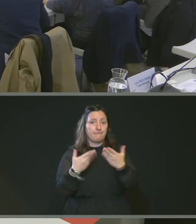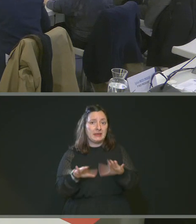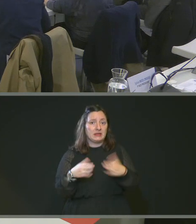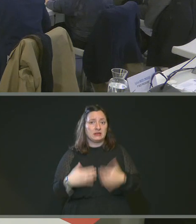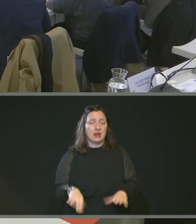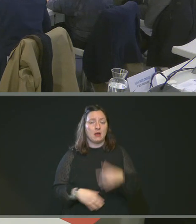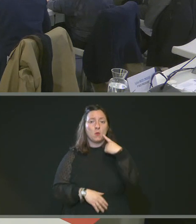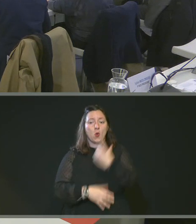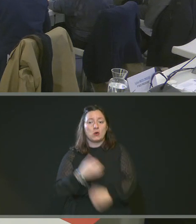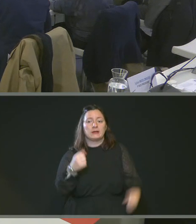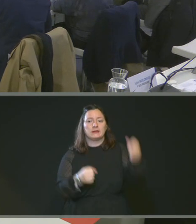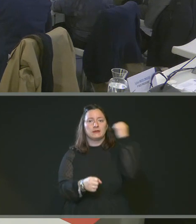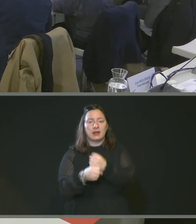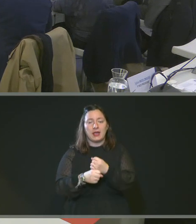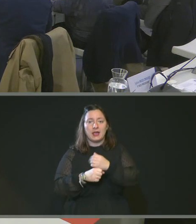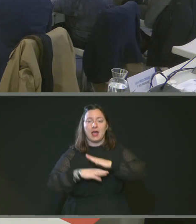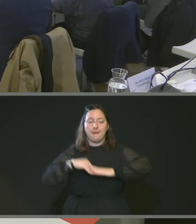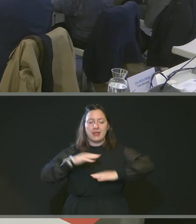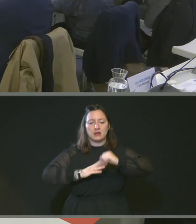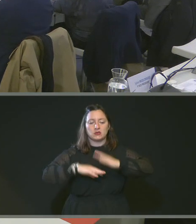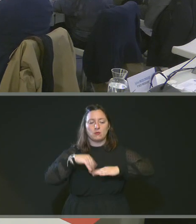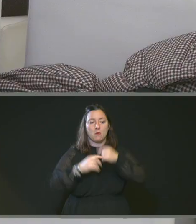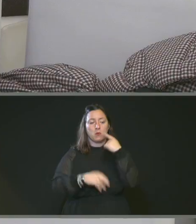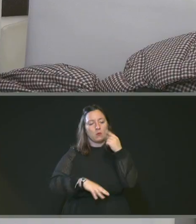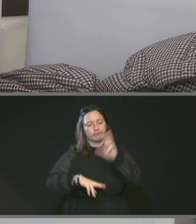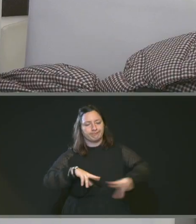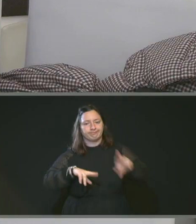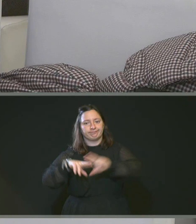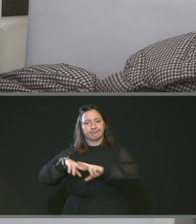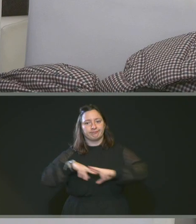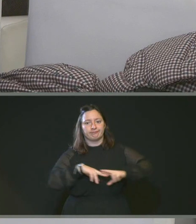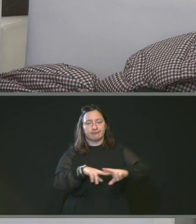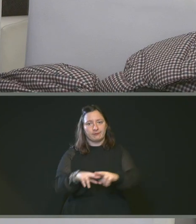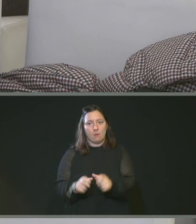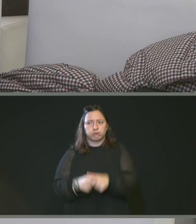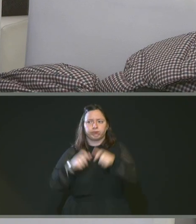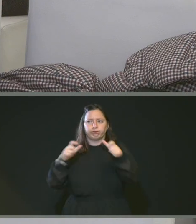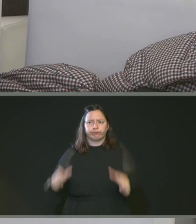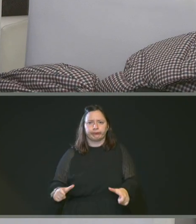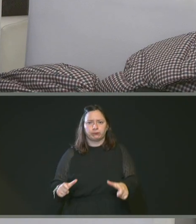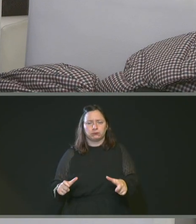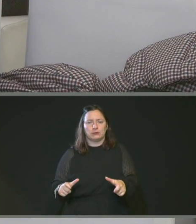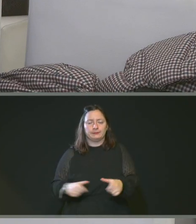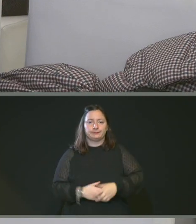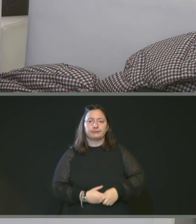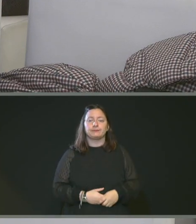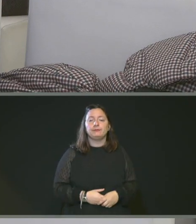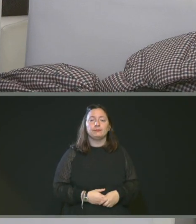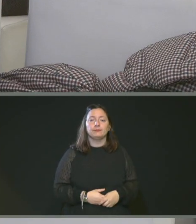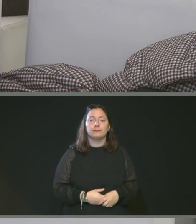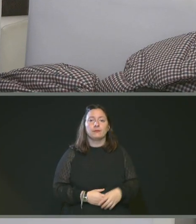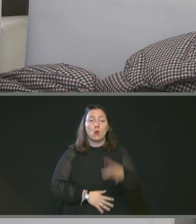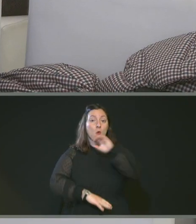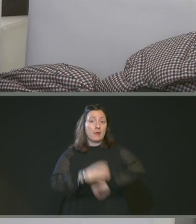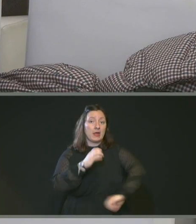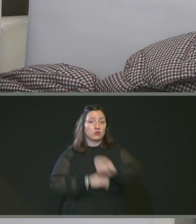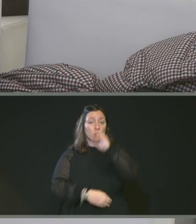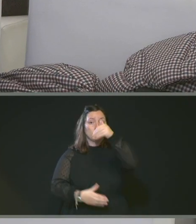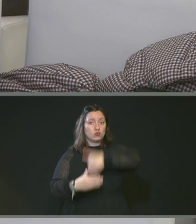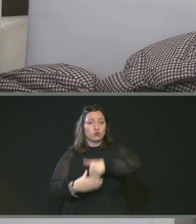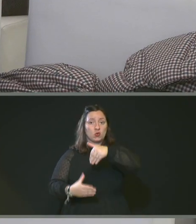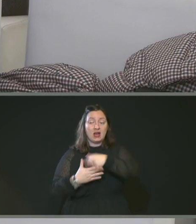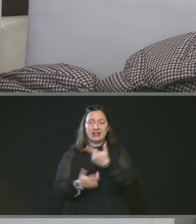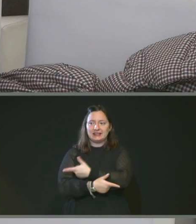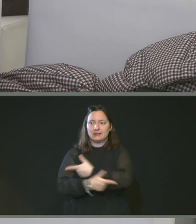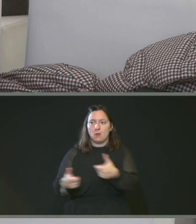conduisant à une opération immobilière d'ampleur à l'échelle d'un macro-loup. Cette opération comporte des équipements propres sous